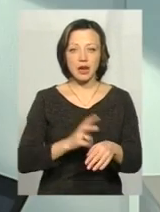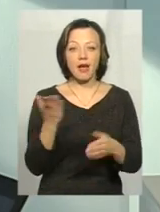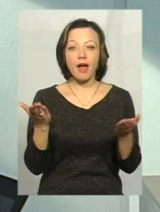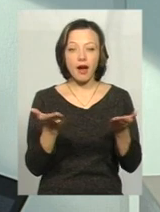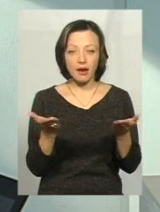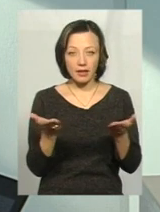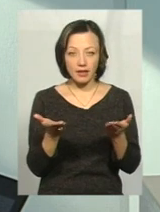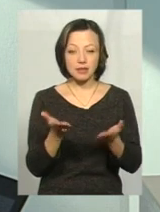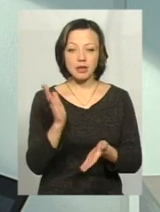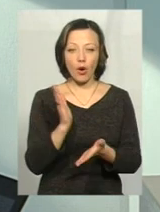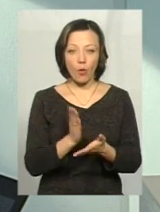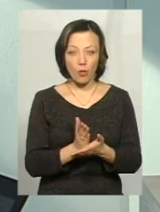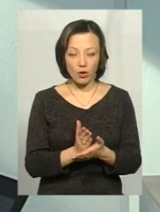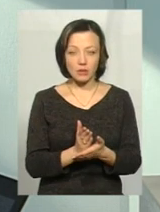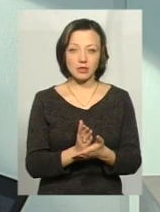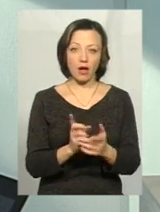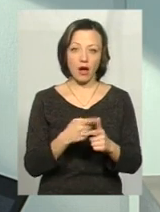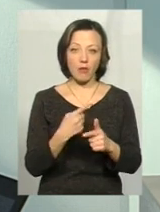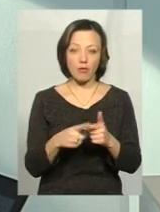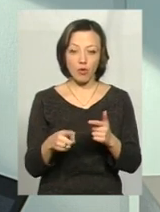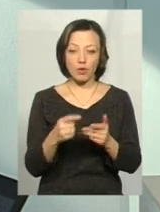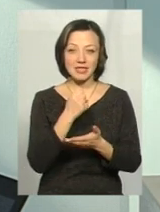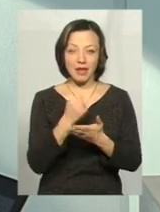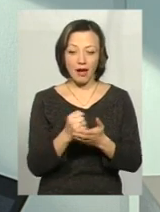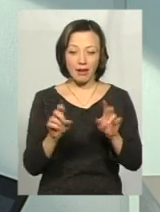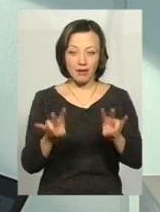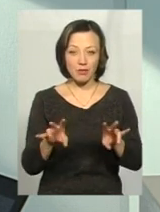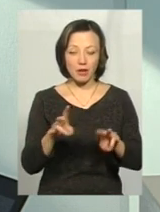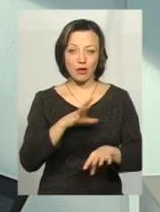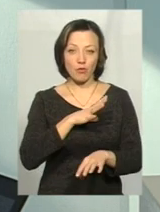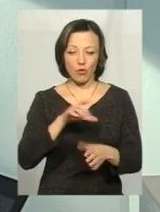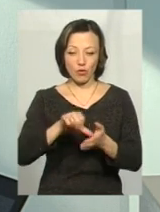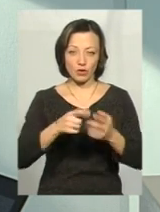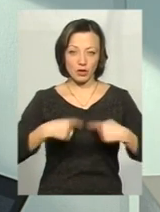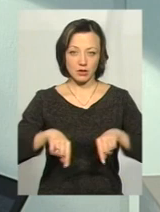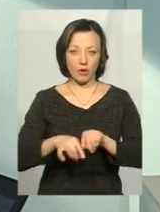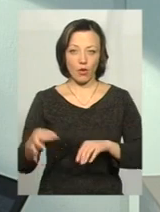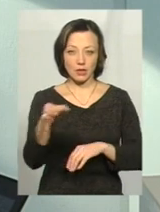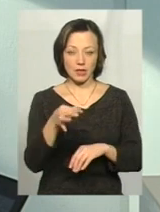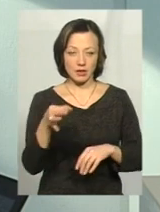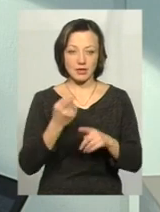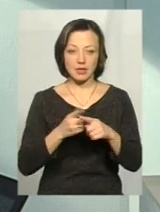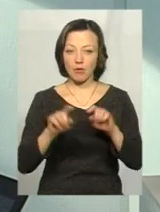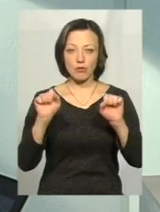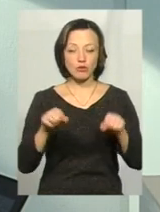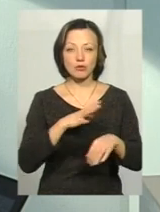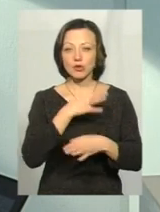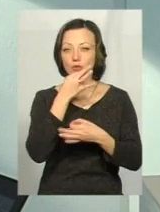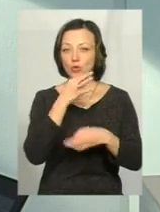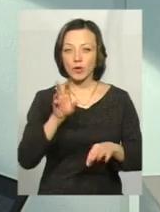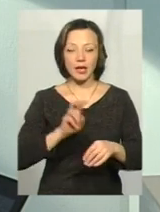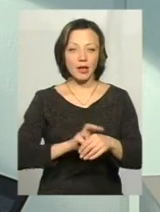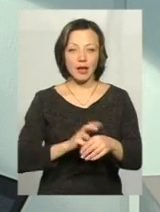саме знаходиться або закріплений був за мікрорайоном Озерна. Це може бути будь-який